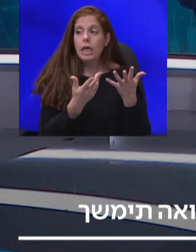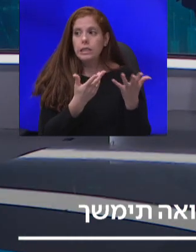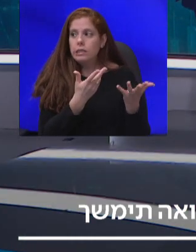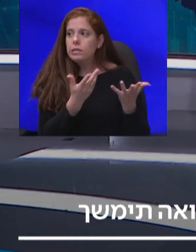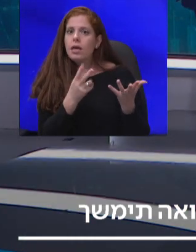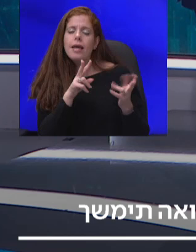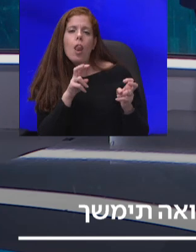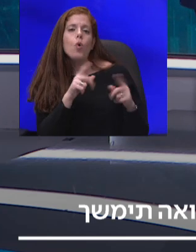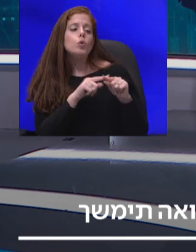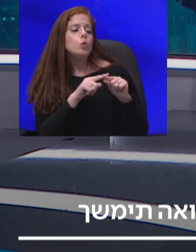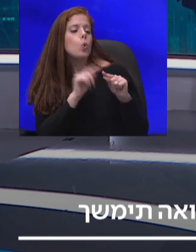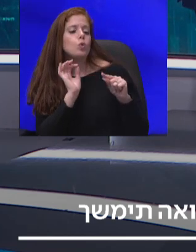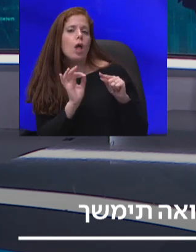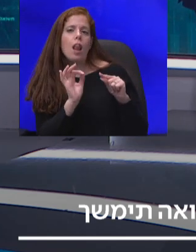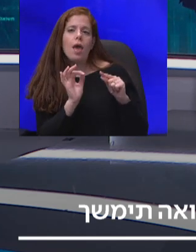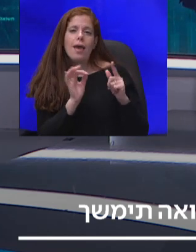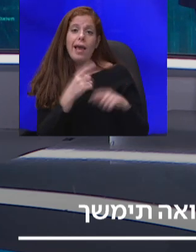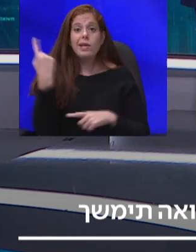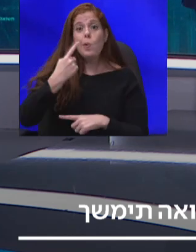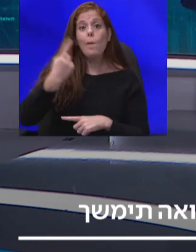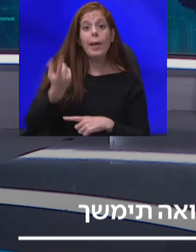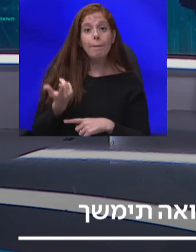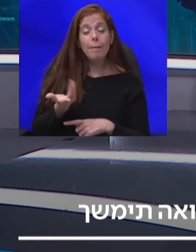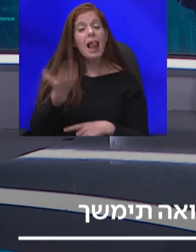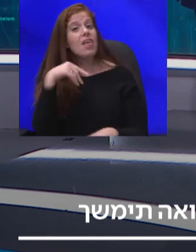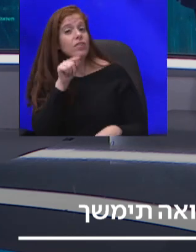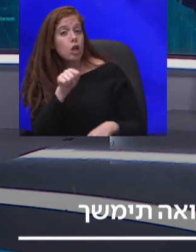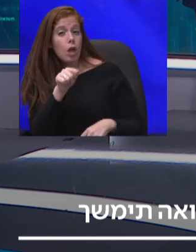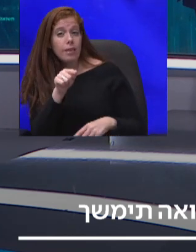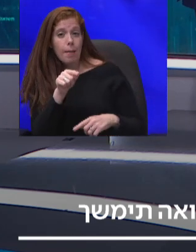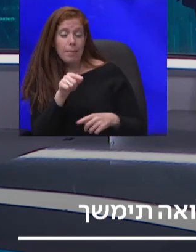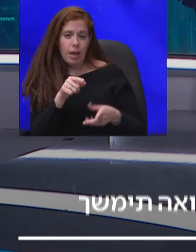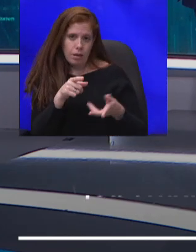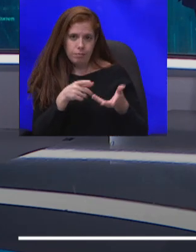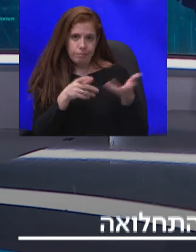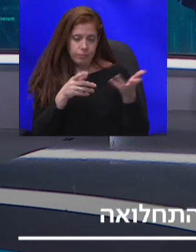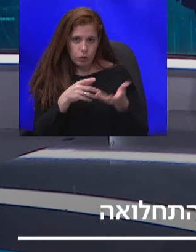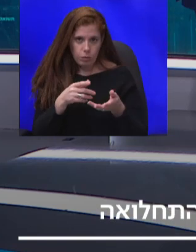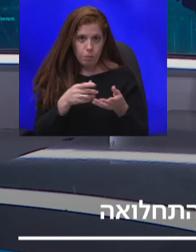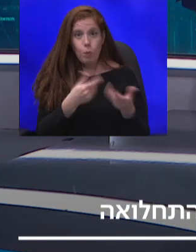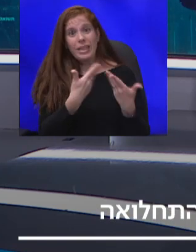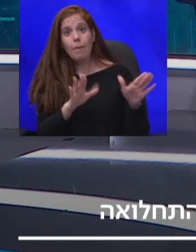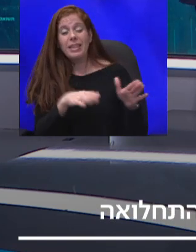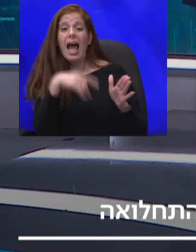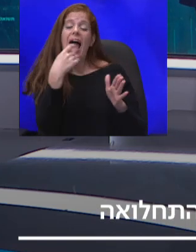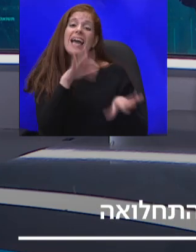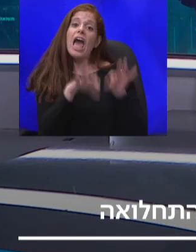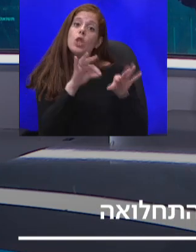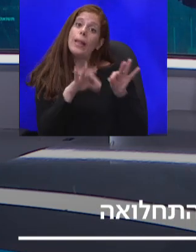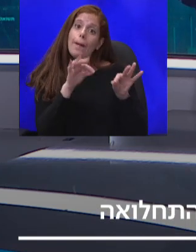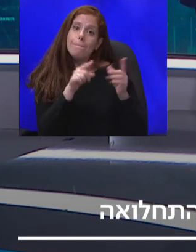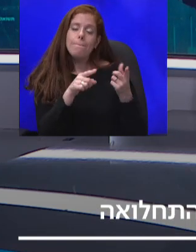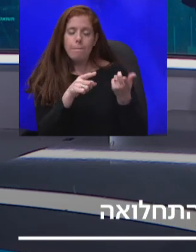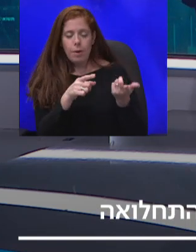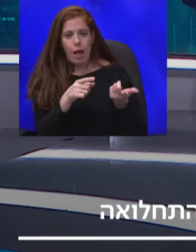החליפה של האיומים, לפני שאתם רצים לה... חוגגים בכניונים. כן, בדיוק, מדברים איתי על כניונים, לא, אז אני אשלוף את אופציית